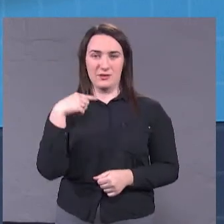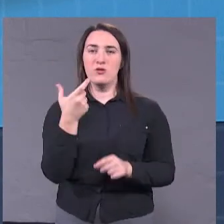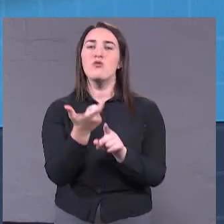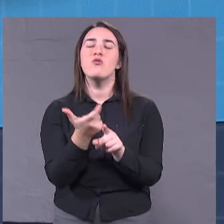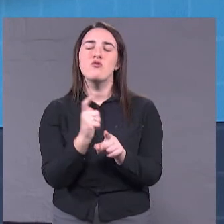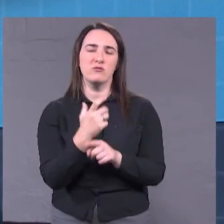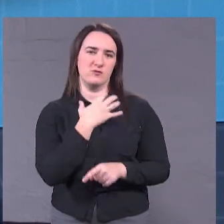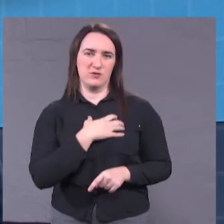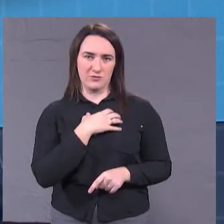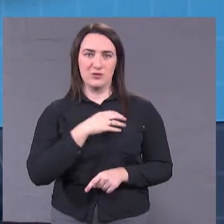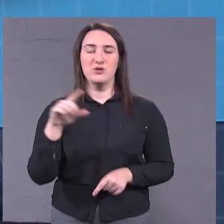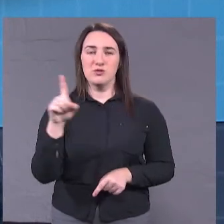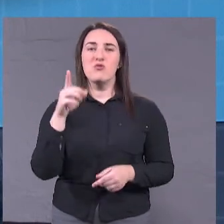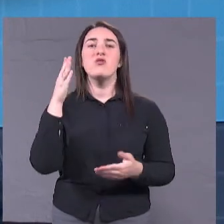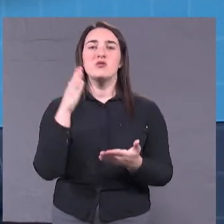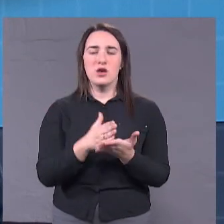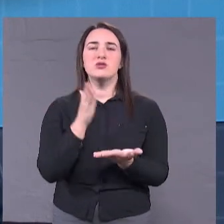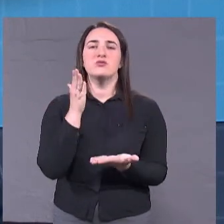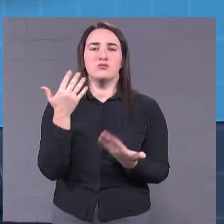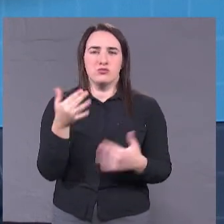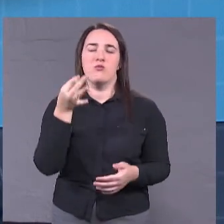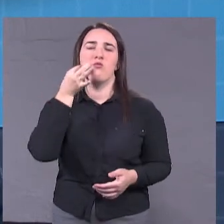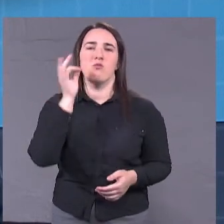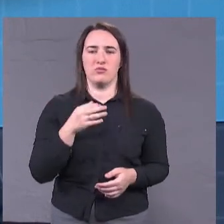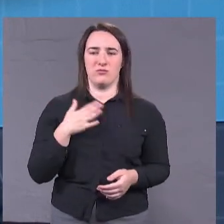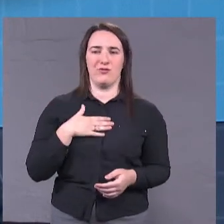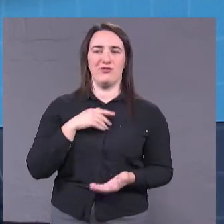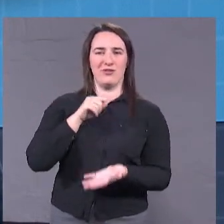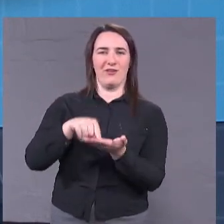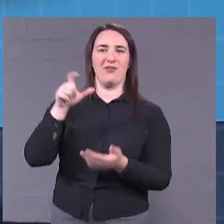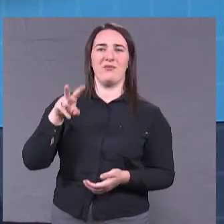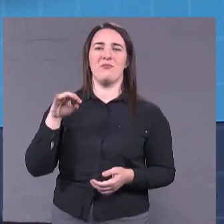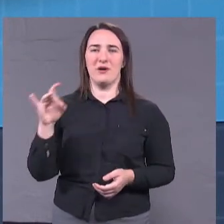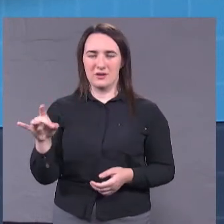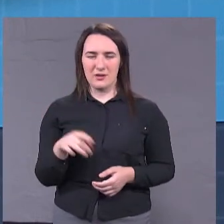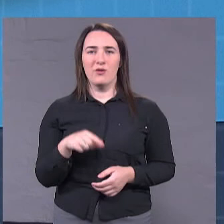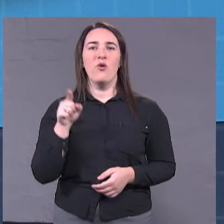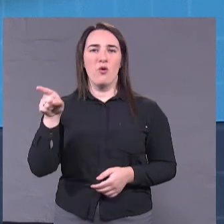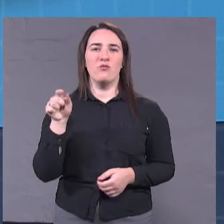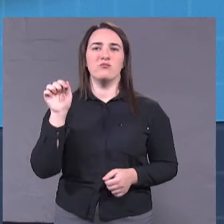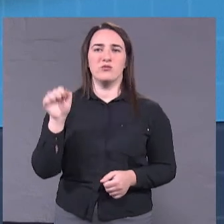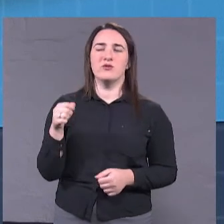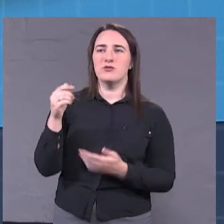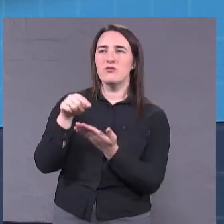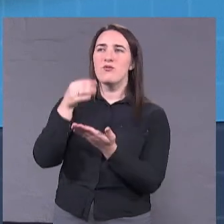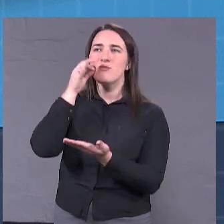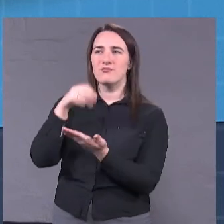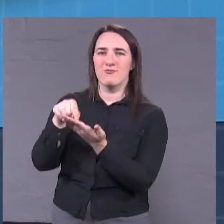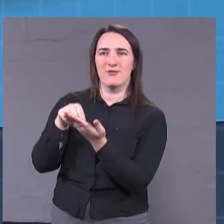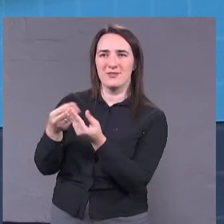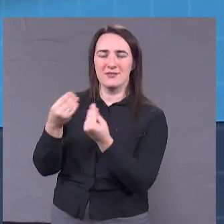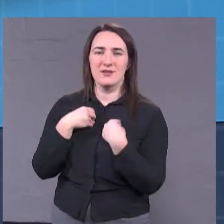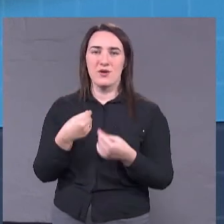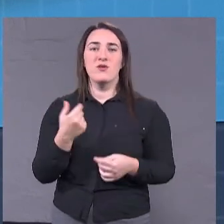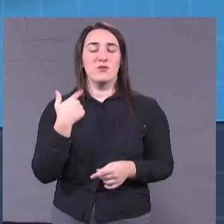що є вже опит у нашого кандидата в мэры, і він може з ним з нами поділитися. С другої сторони, для нас дуже